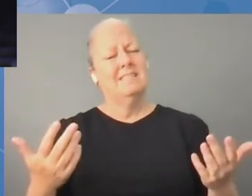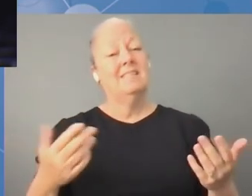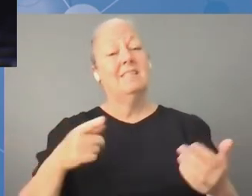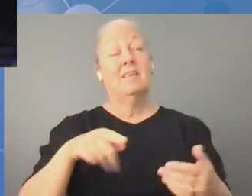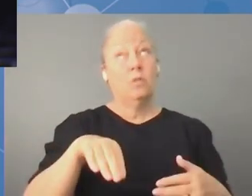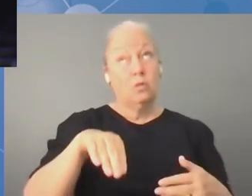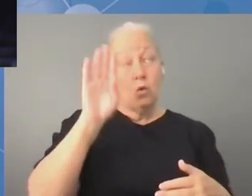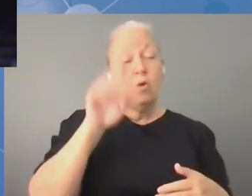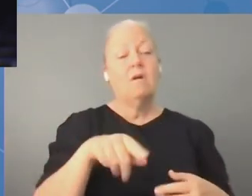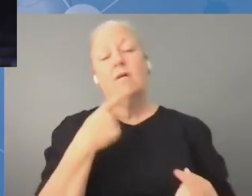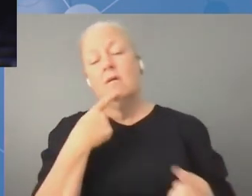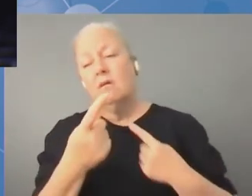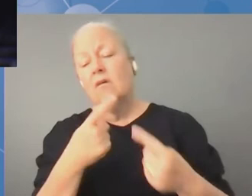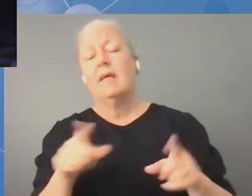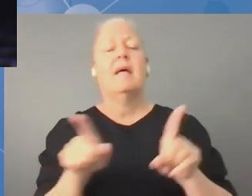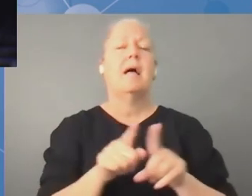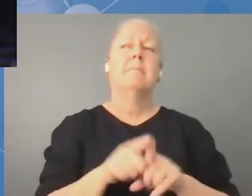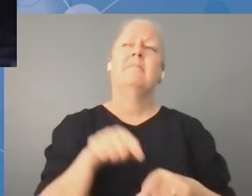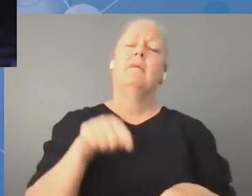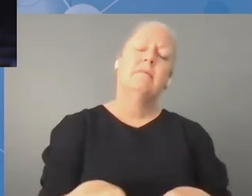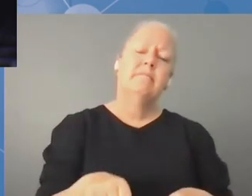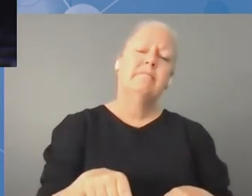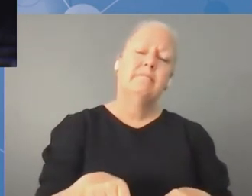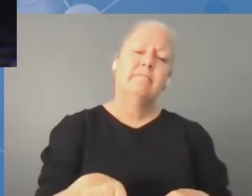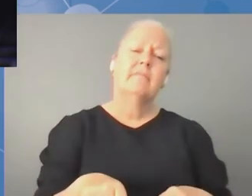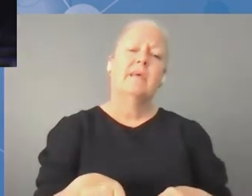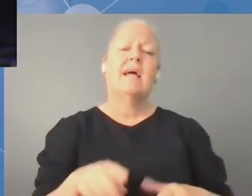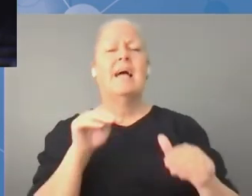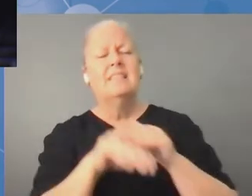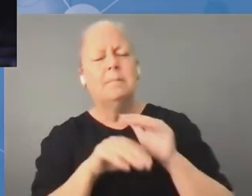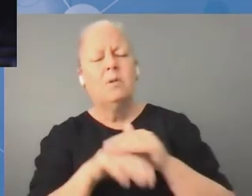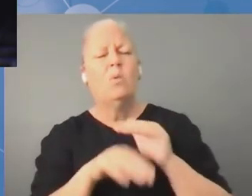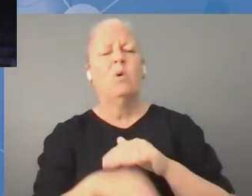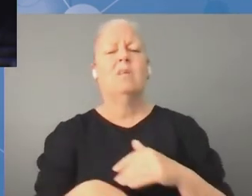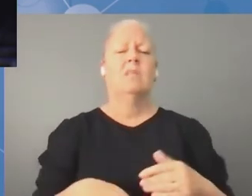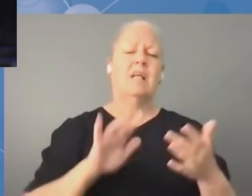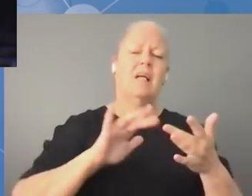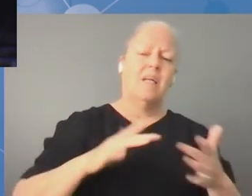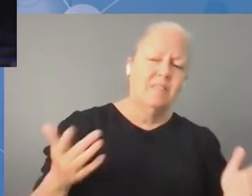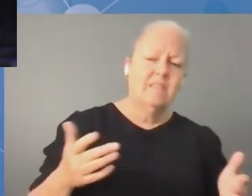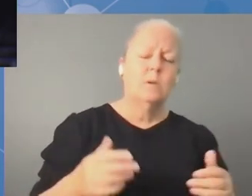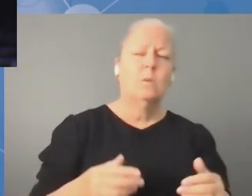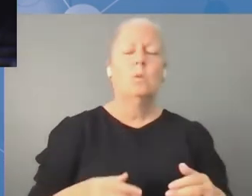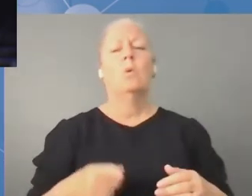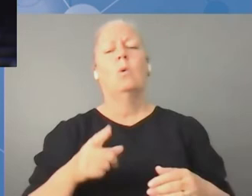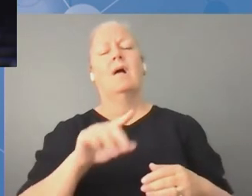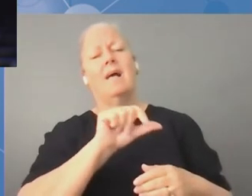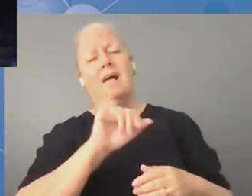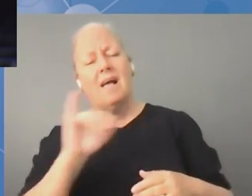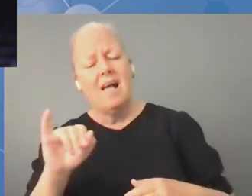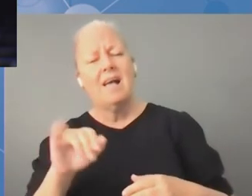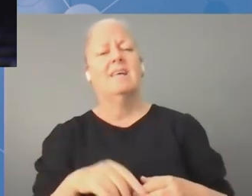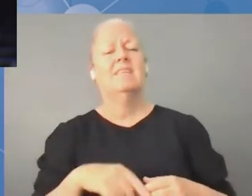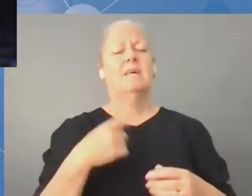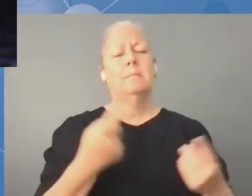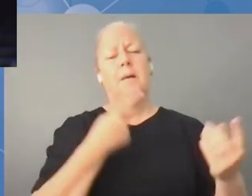czas jeszcze widzimy rozdźwięk pomiędzy krajami północy a południa, jeżeli chodzi